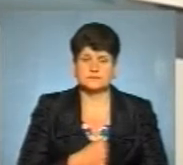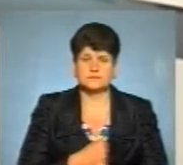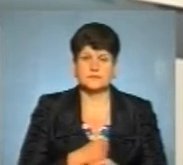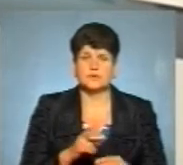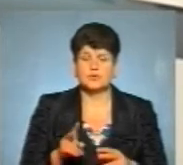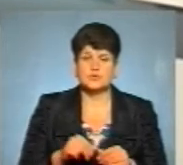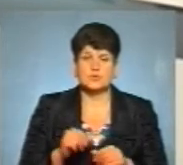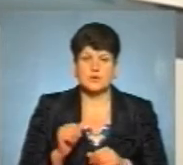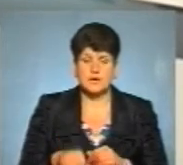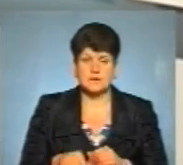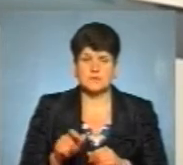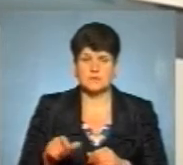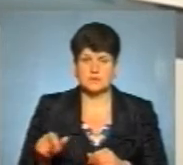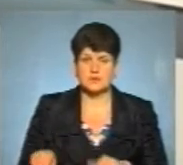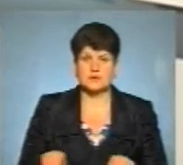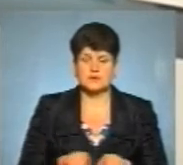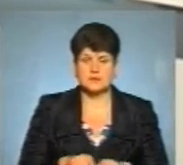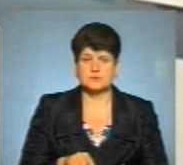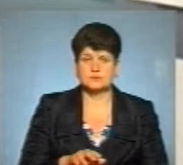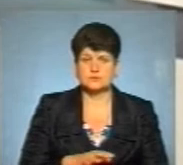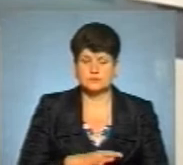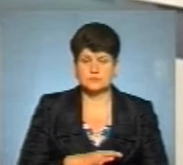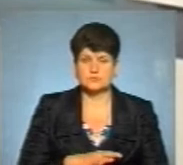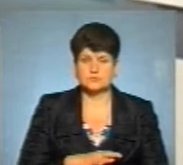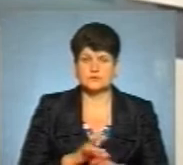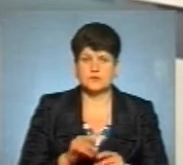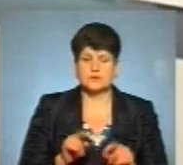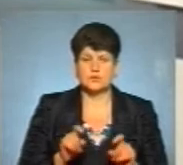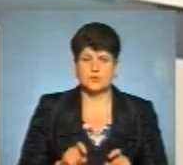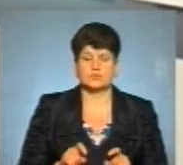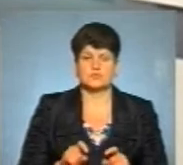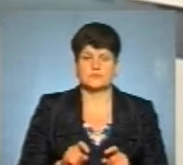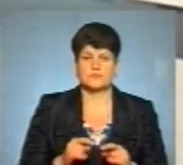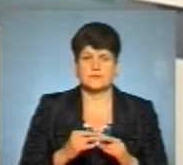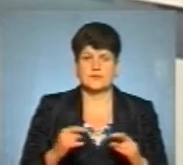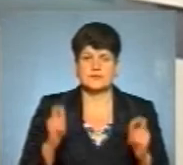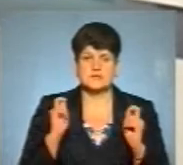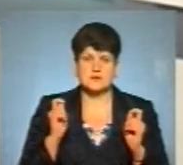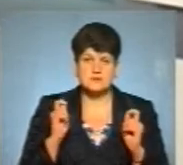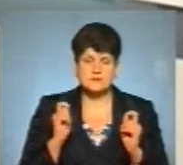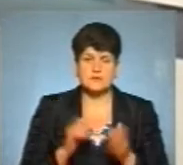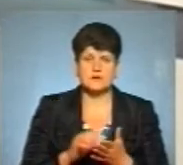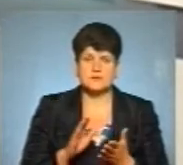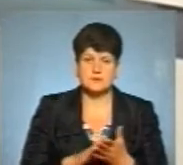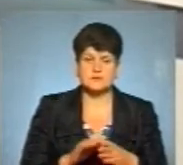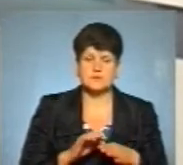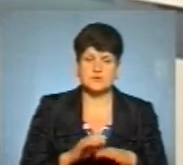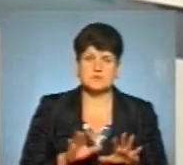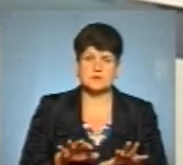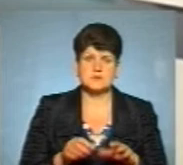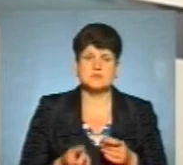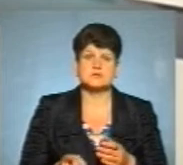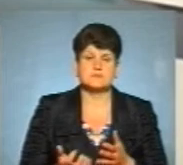декто з міських мешканців теж перебував на тому застілі, а реєстрація здійснюється за місцем